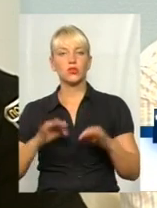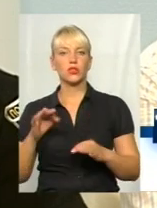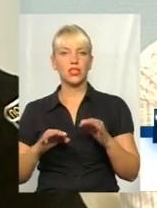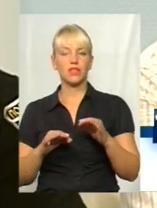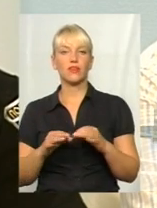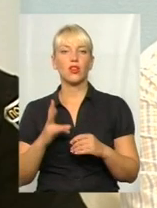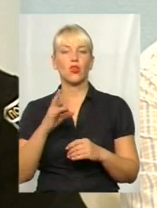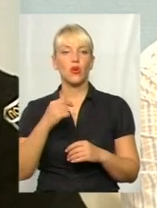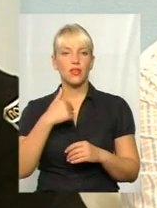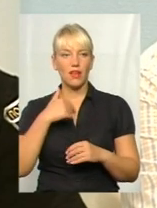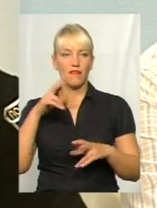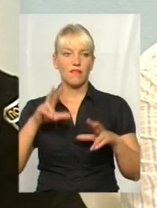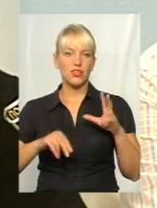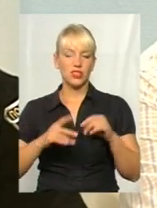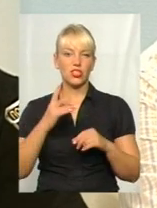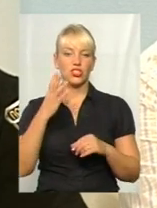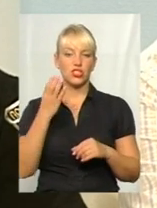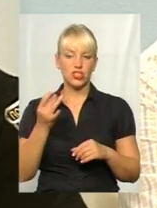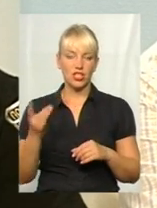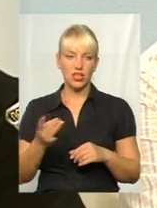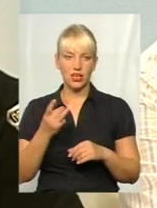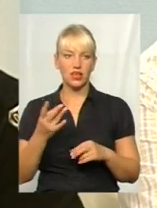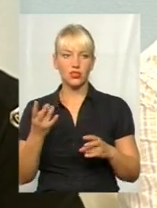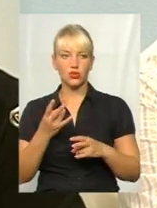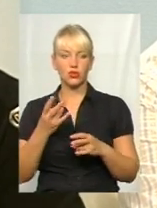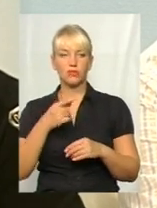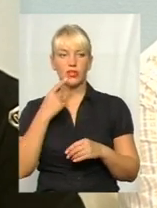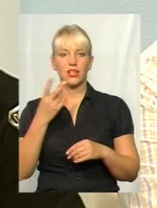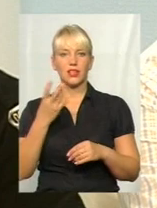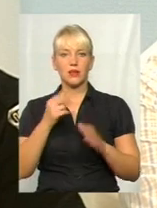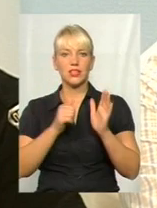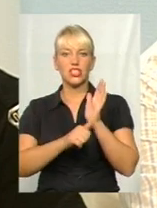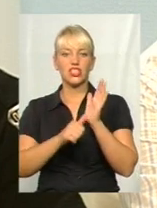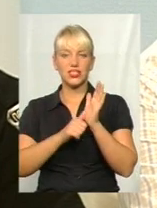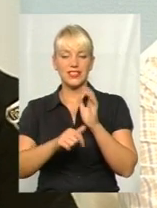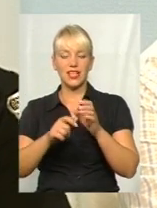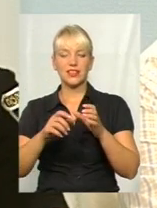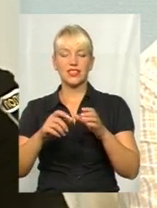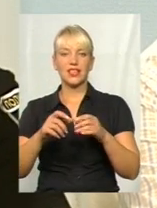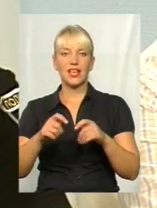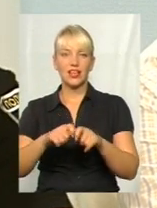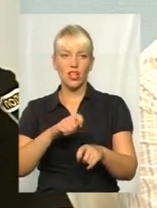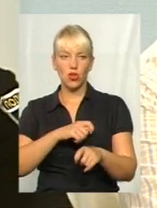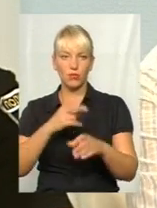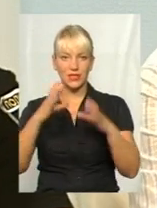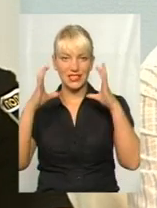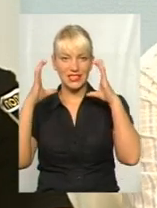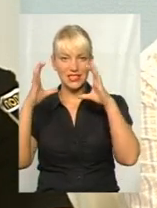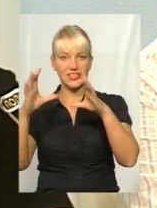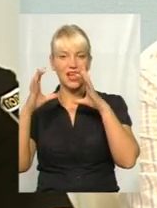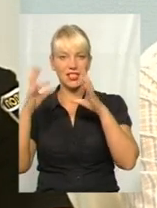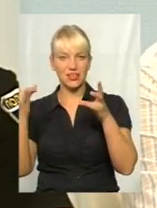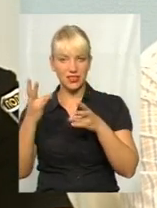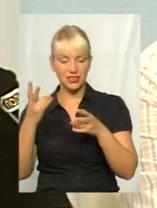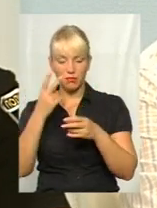Я рахую, ще раз хочу повторитися, знаки треба ставити 60 км. Якщо в нас є така можна, тоді,